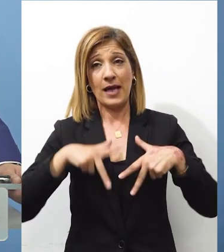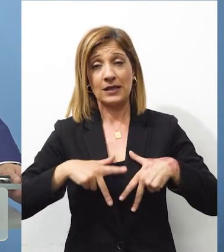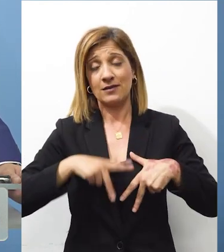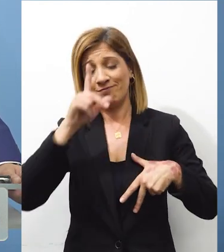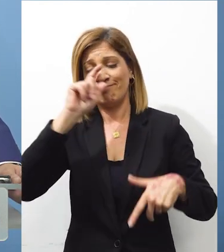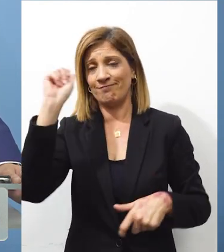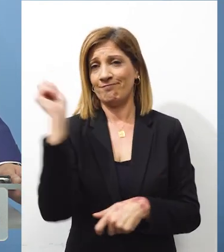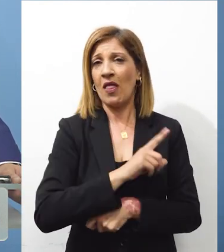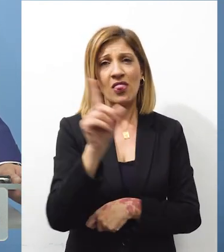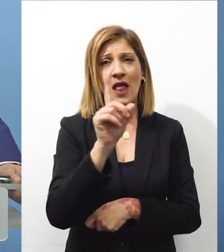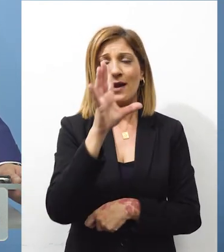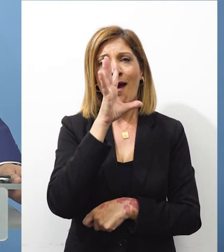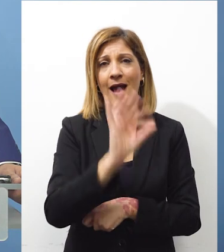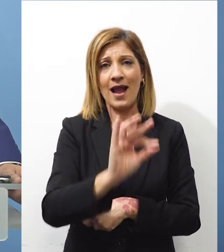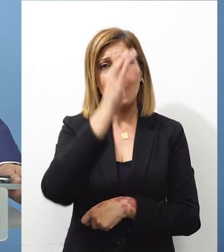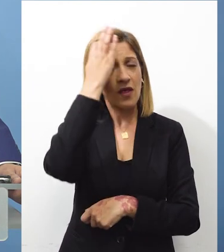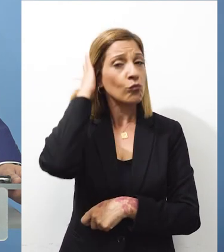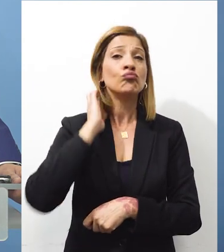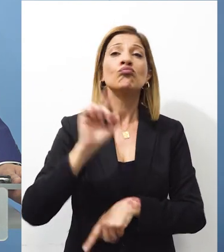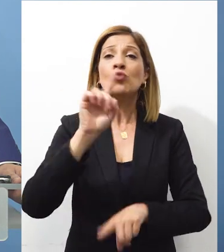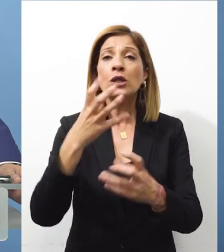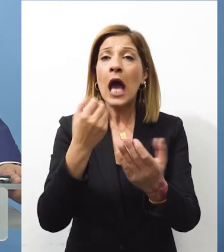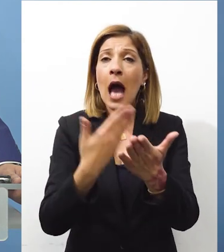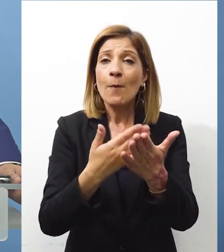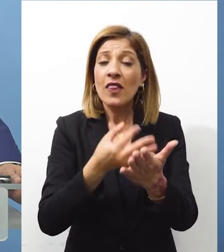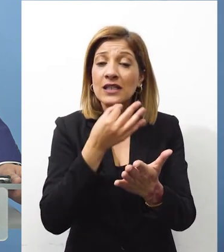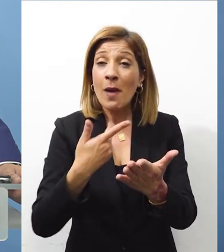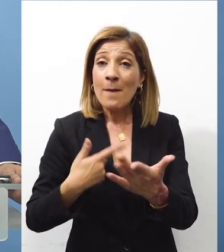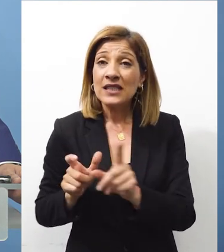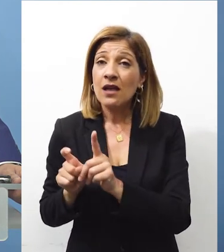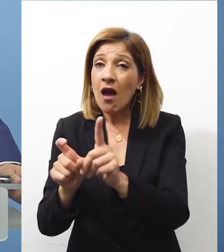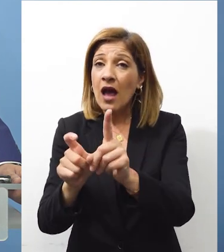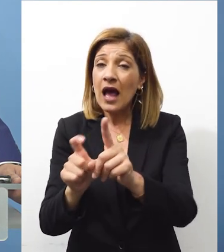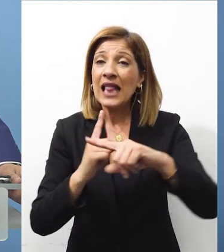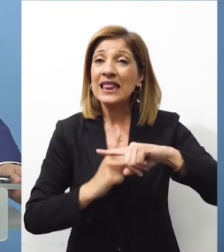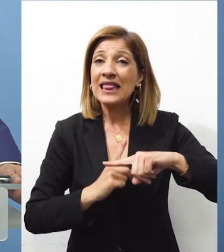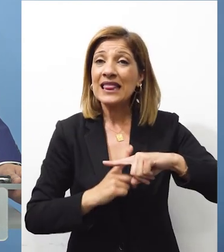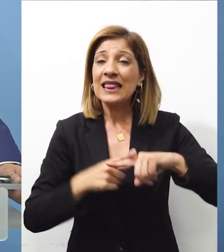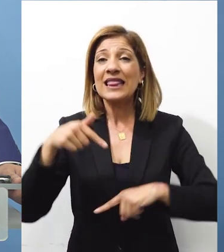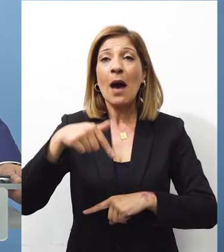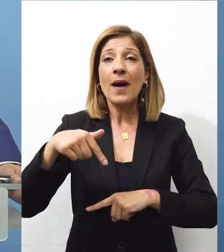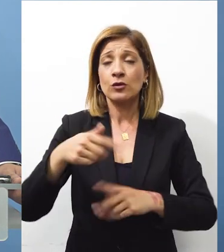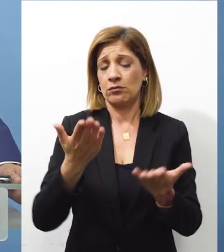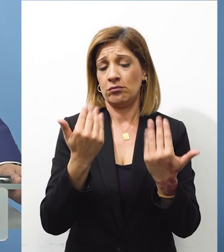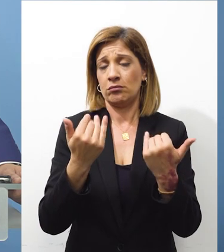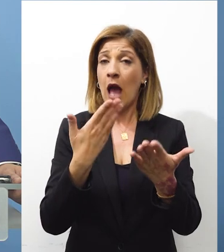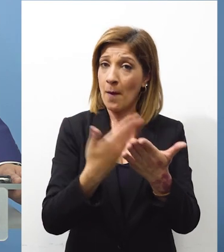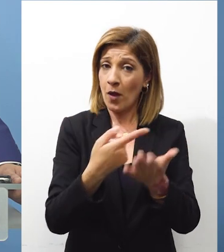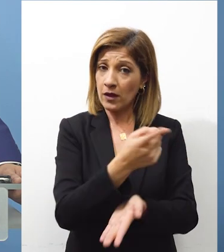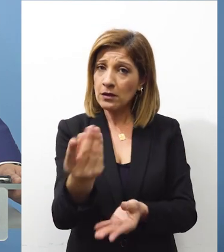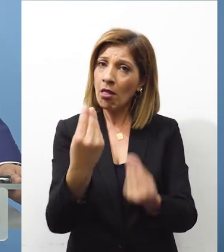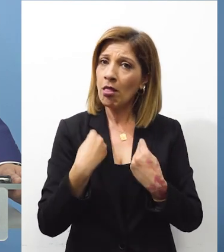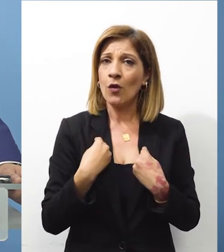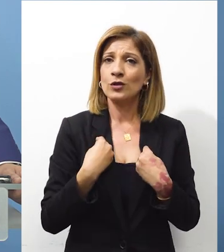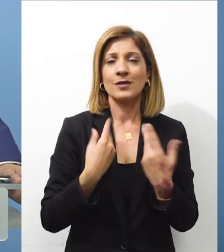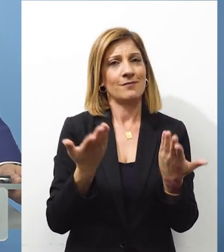Αν υπάρχουν συγκεκριμένα στοιχεία καλούμε αυτόν που έχει αυτά τα στοιχεία να τα δώσει τις αρμόδιες αρχές ως κυβέρνηση δεν πρόκειται και ούτε υπάρχει